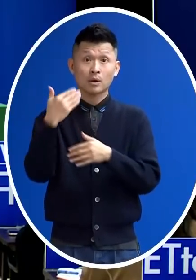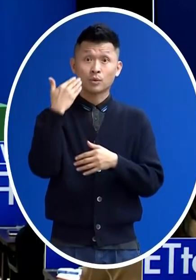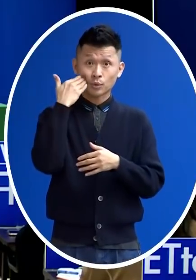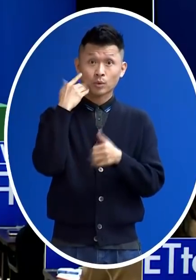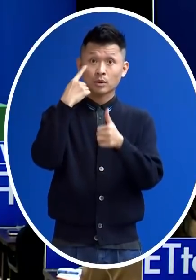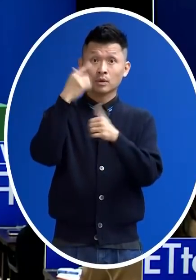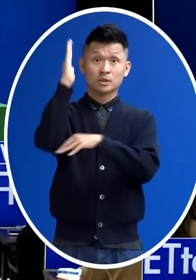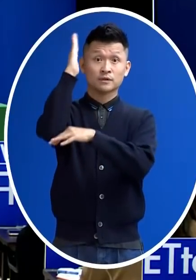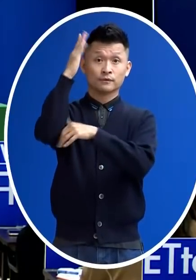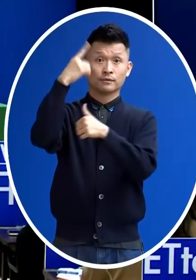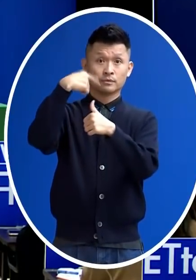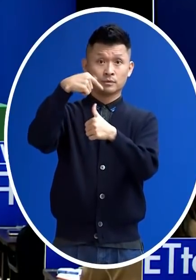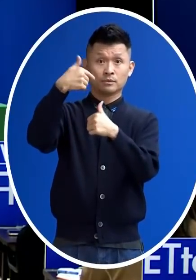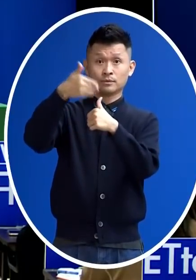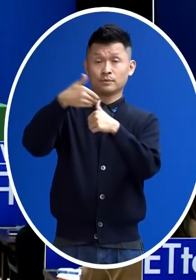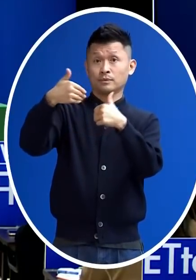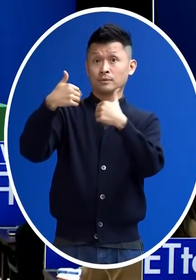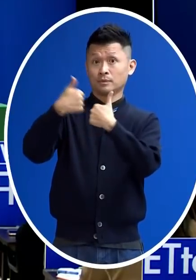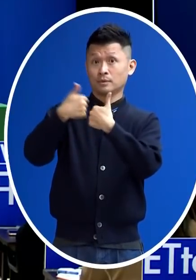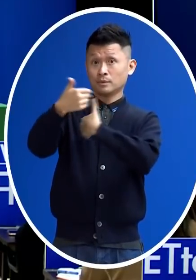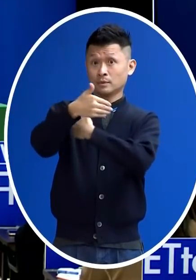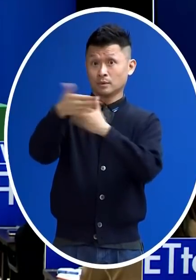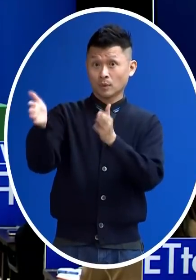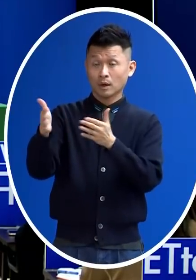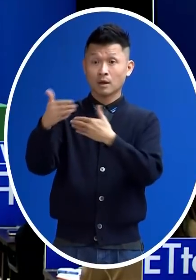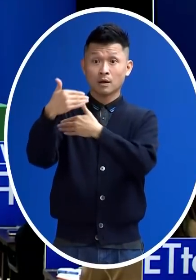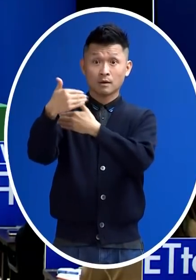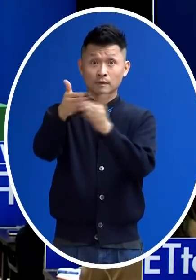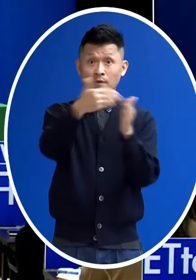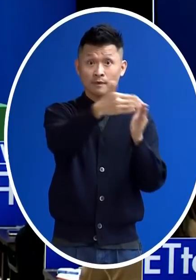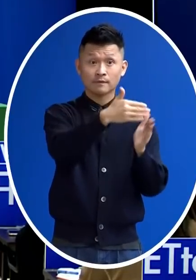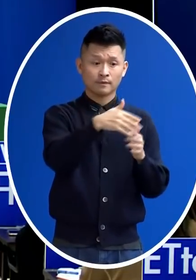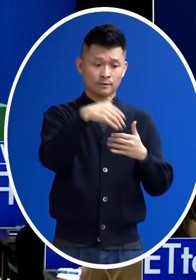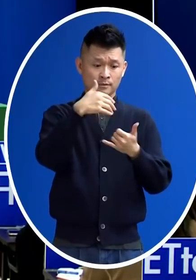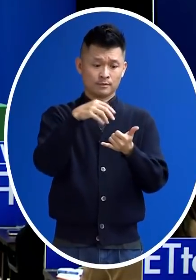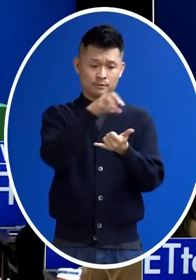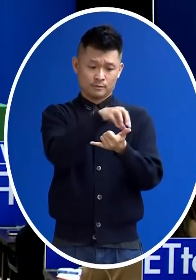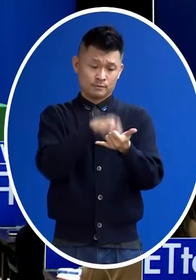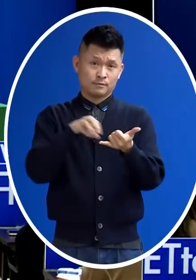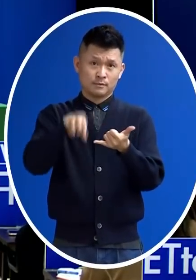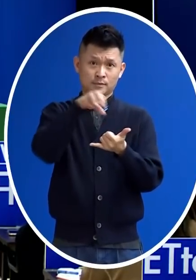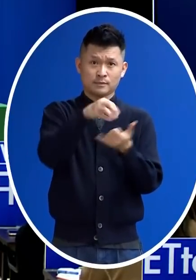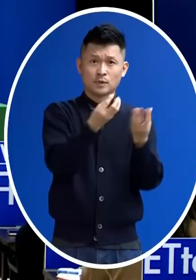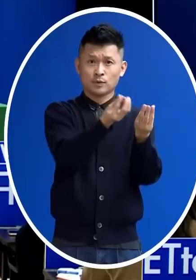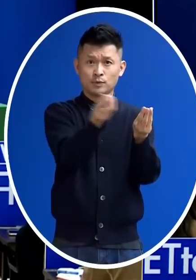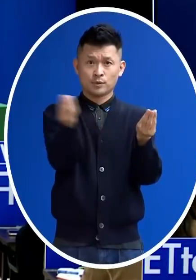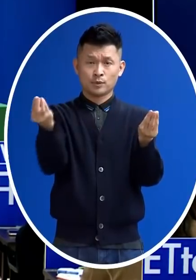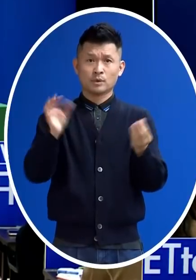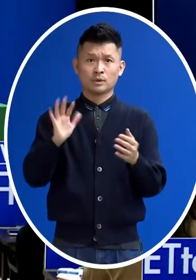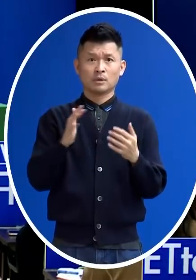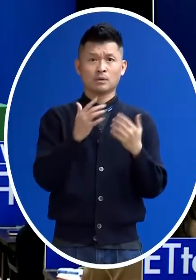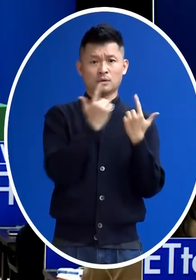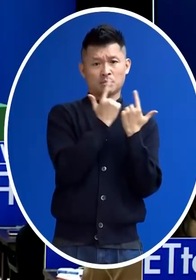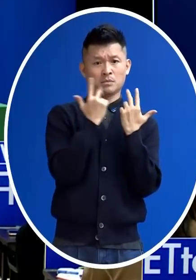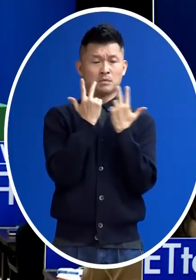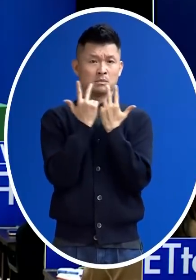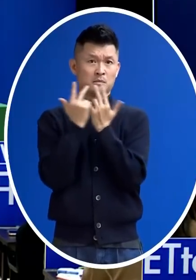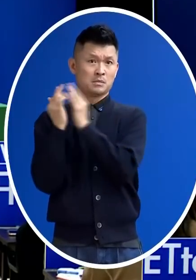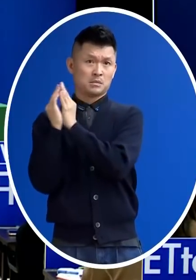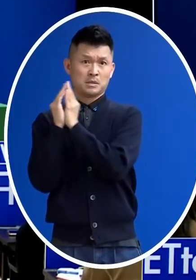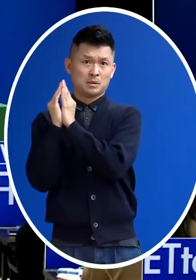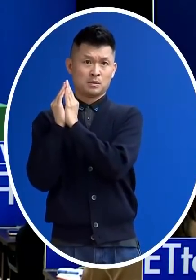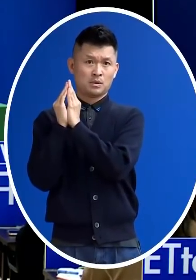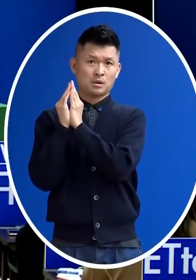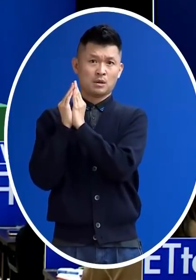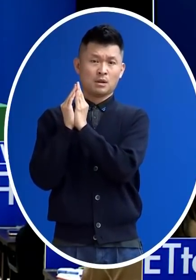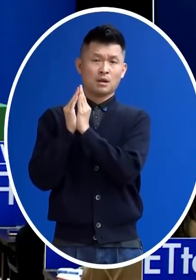館等官方資源然後這些會館的空房是散落在各個縣市的話 那對需求量大的雙北桃園原水能救得了